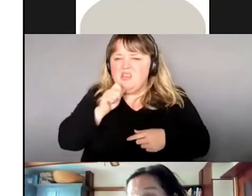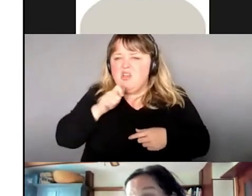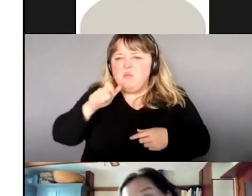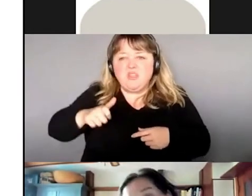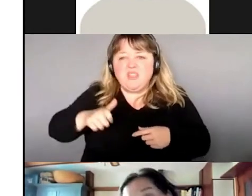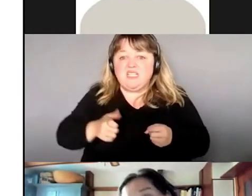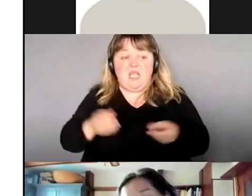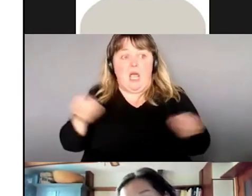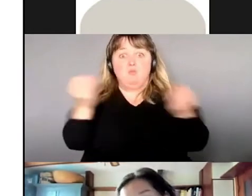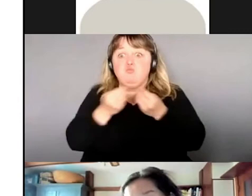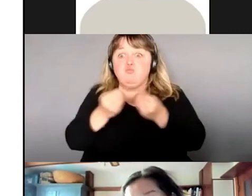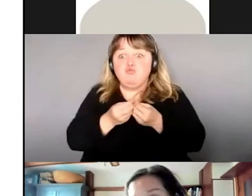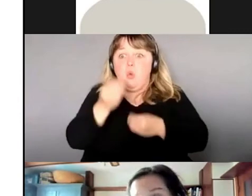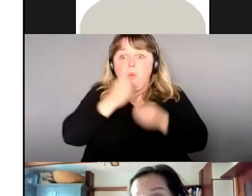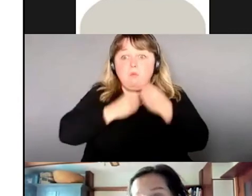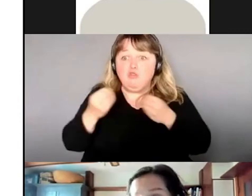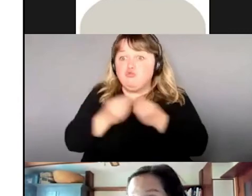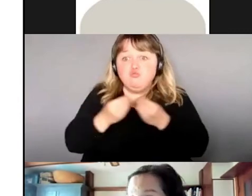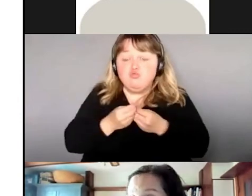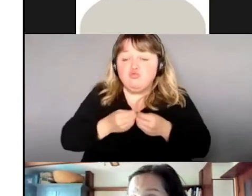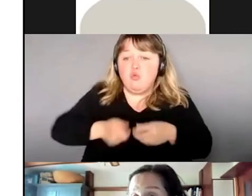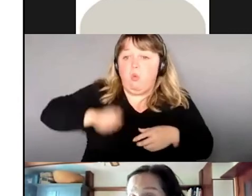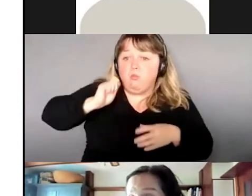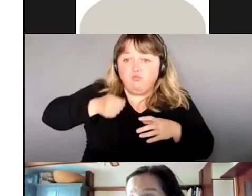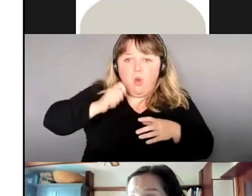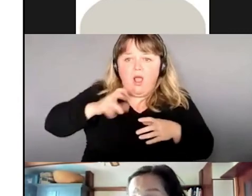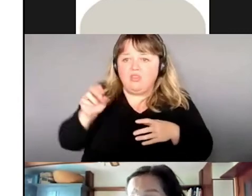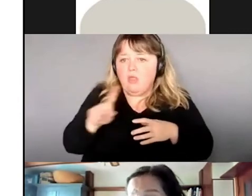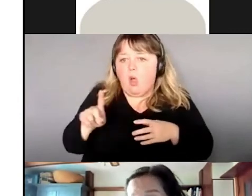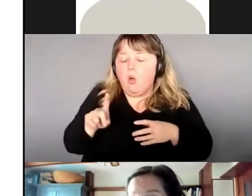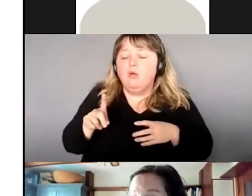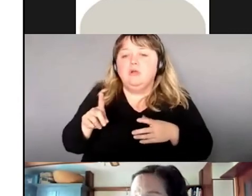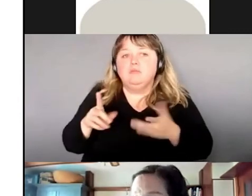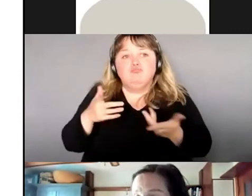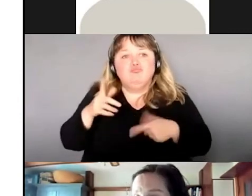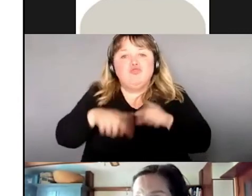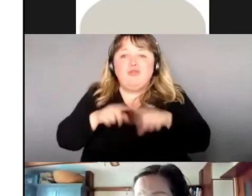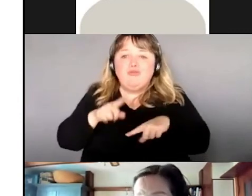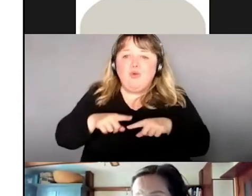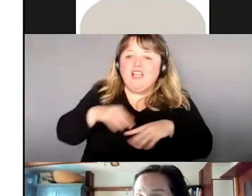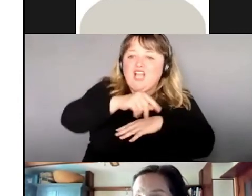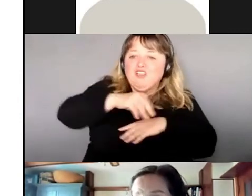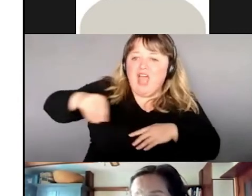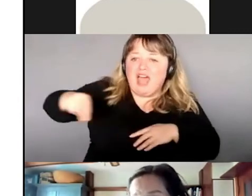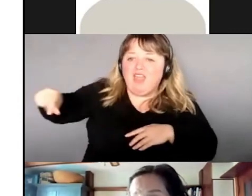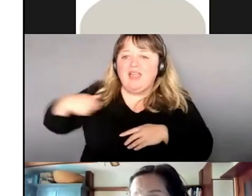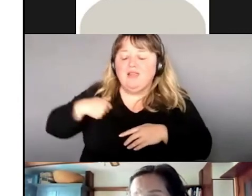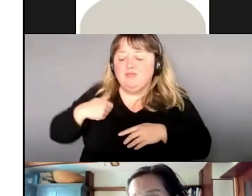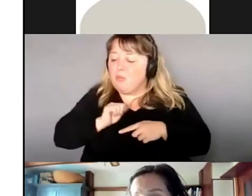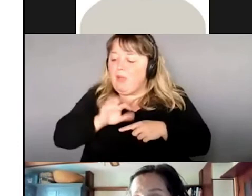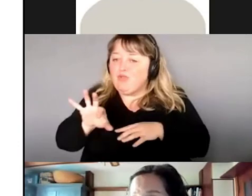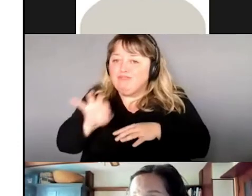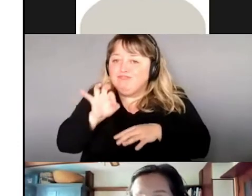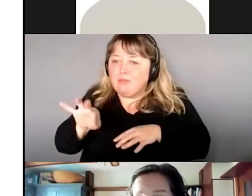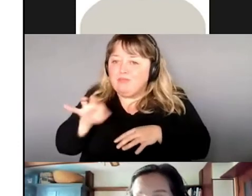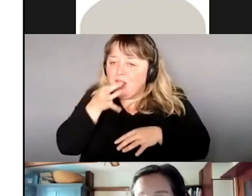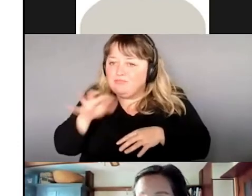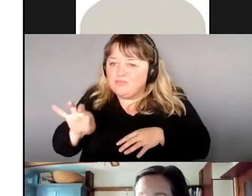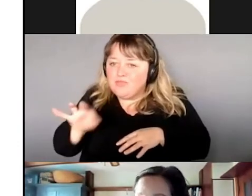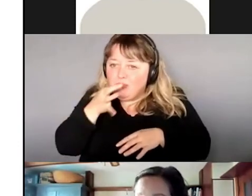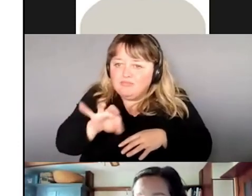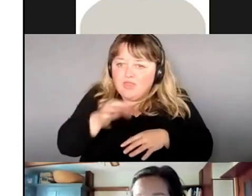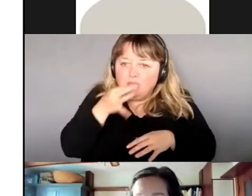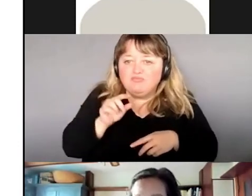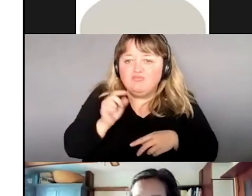pouvez même, quand j'en ai dans mon jardin, je vais carrément manger comme des bouts de tiges de romarin avec quelques feuilles